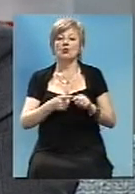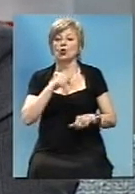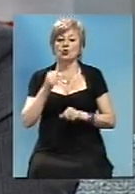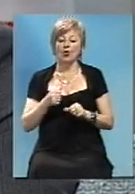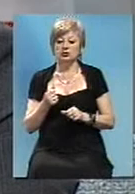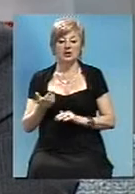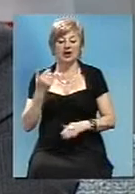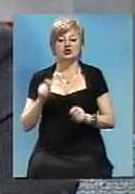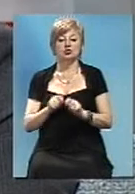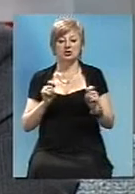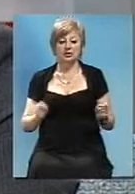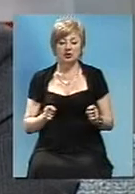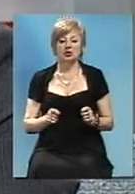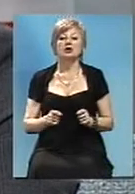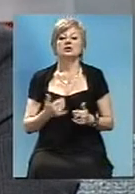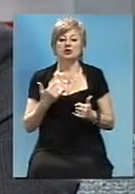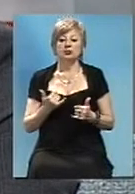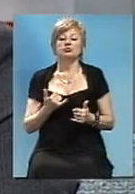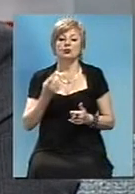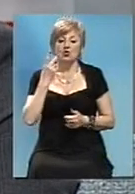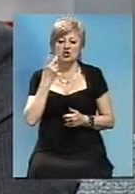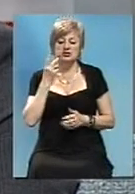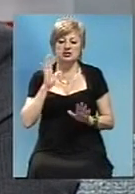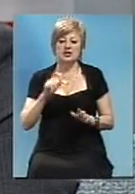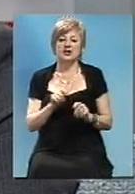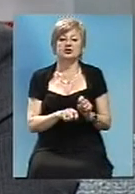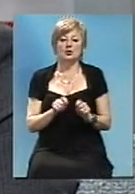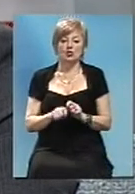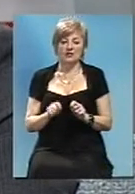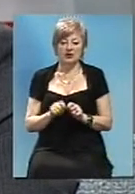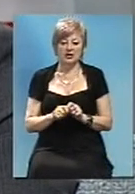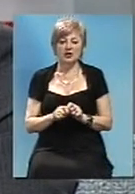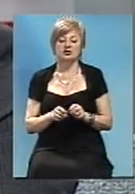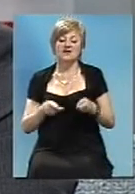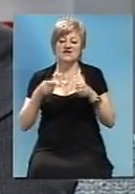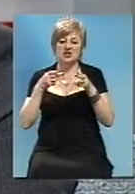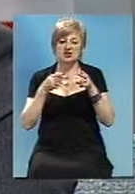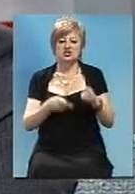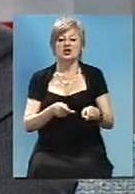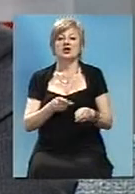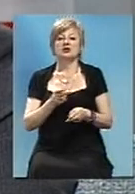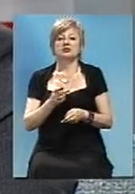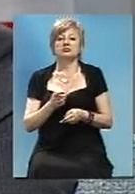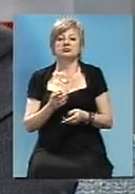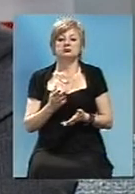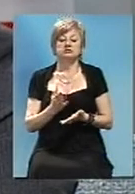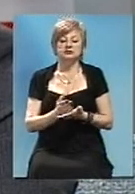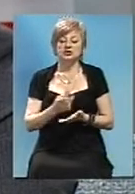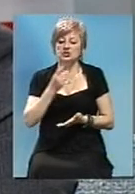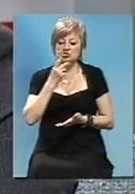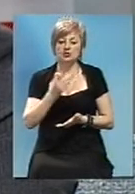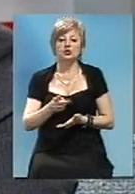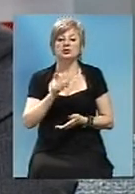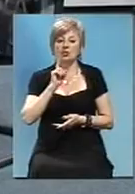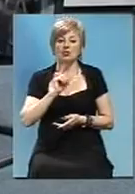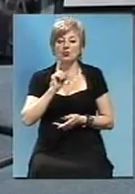Качество роботи постоянно меряється, пістояно дурьякість виїжджає. Ми не маємо права підписувати акти, пока у нас